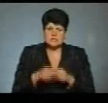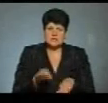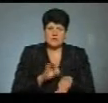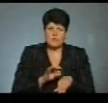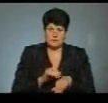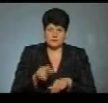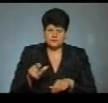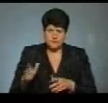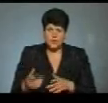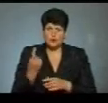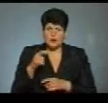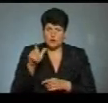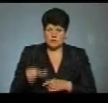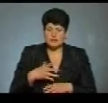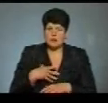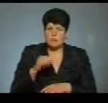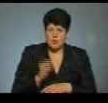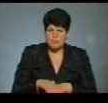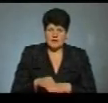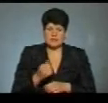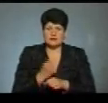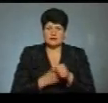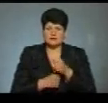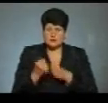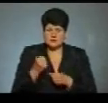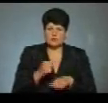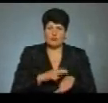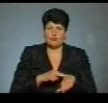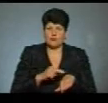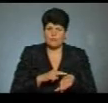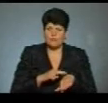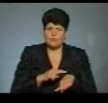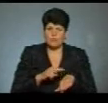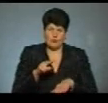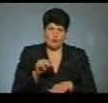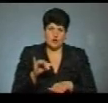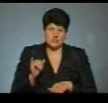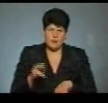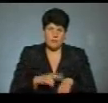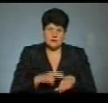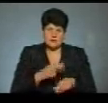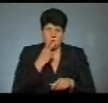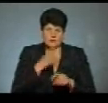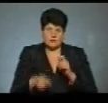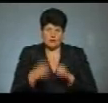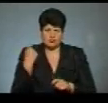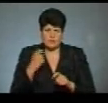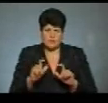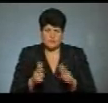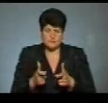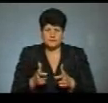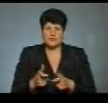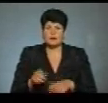коронавірус. Одна людина померла, і на Великдень у Почаєвській лаврі поліцейські зафіксували порушення карантинних вимог. Епідеміолог